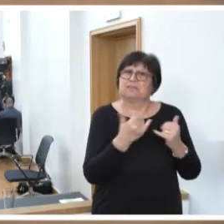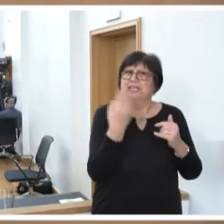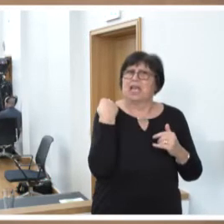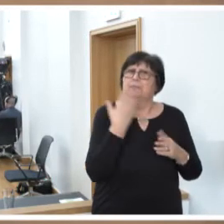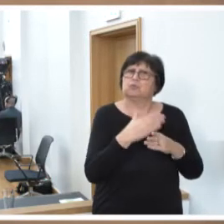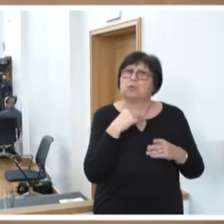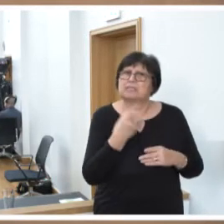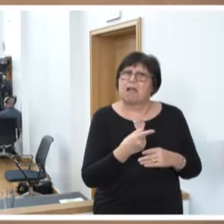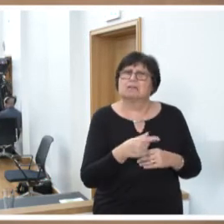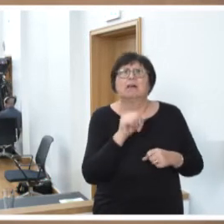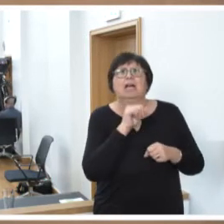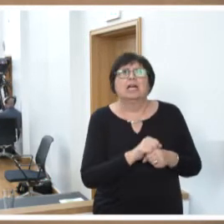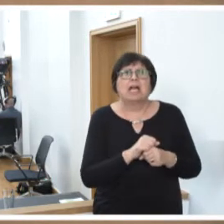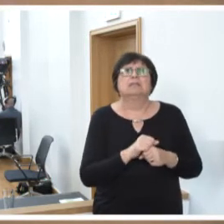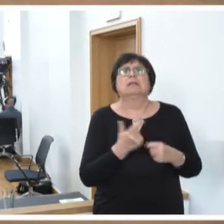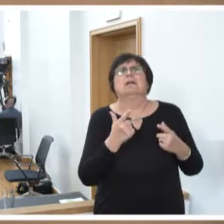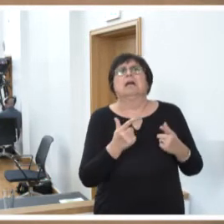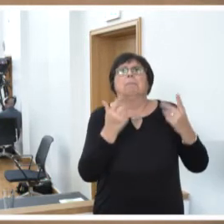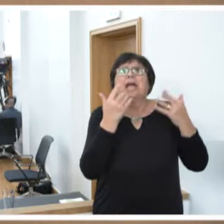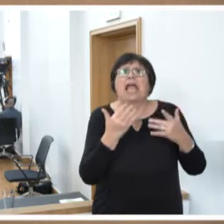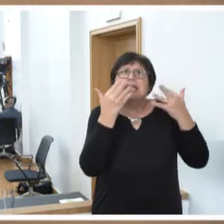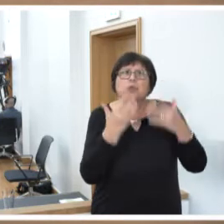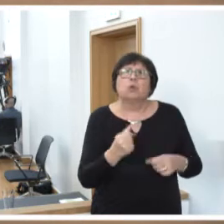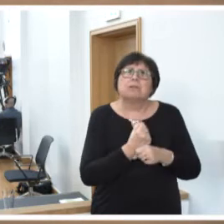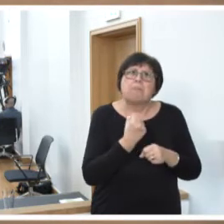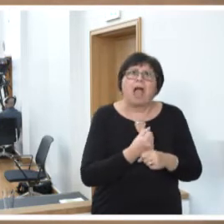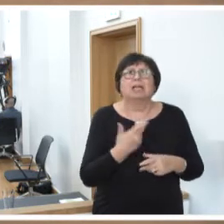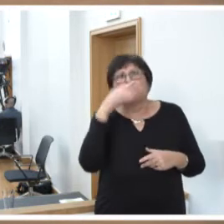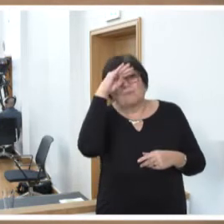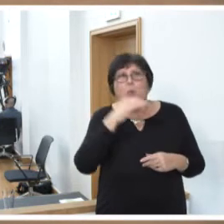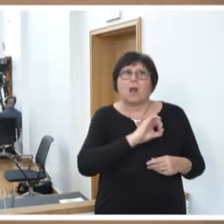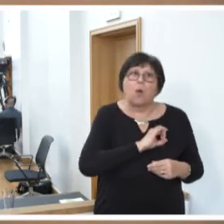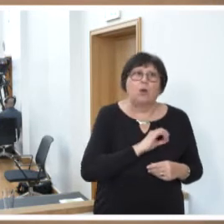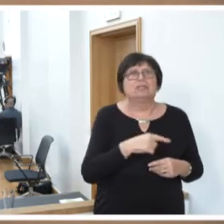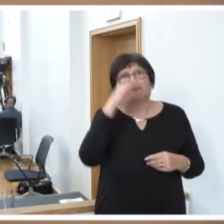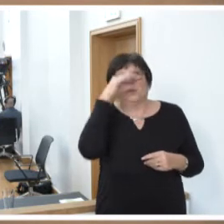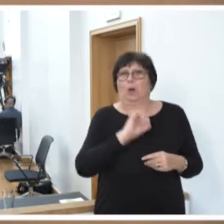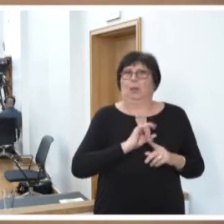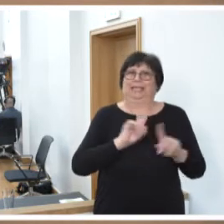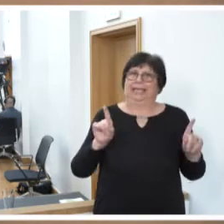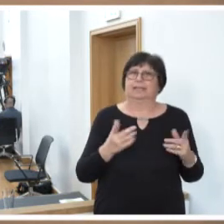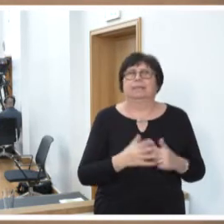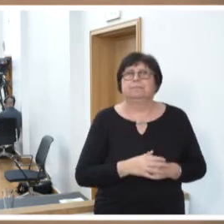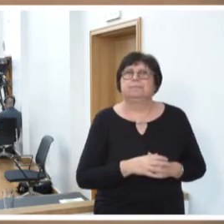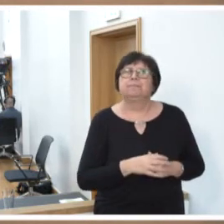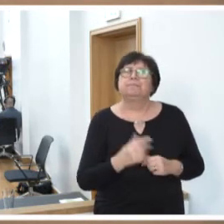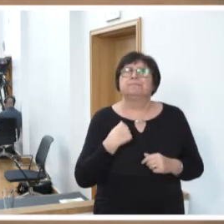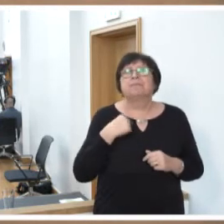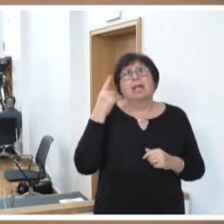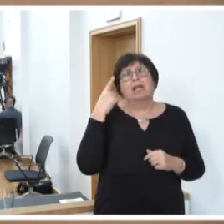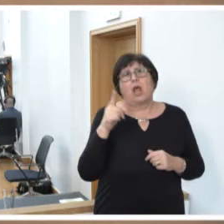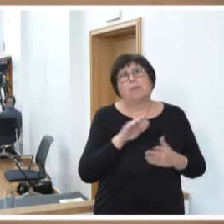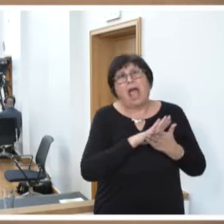habe, man könnte noch Rechnungen anstellen, wo lohnt es sich, wo lohnt es sich nicht, wo lohnt es sich überhaupt. Ich glaube, wir müssen